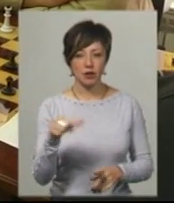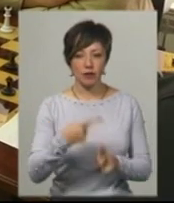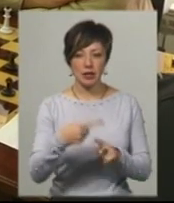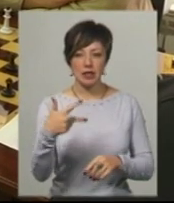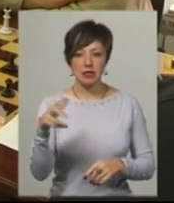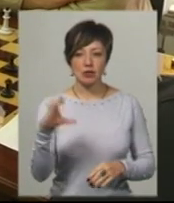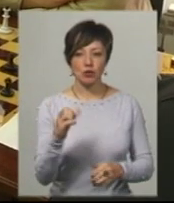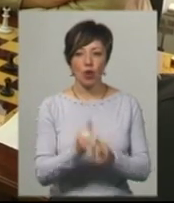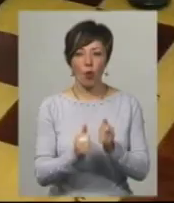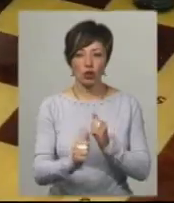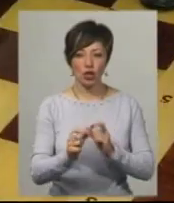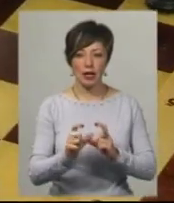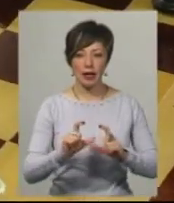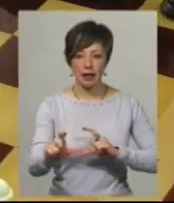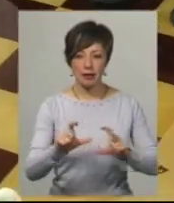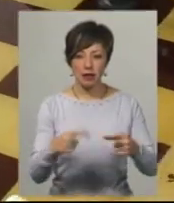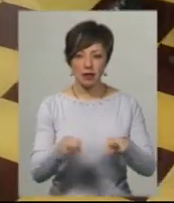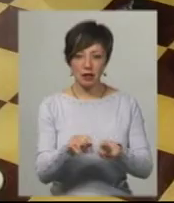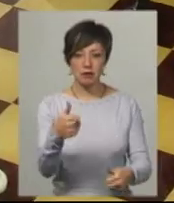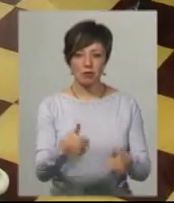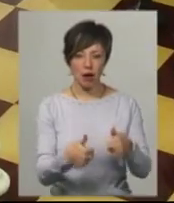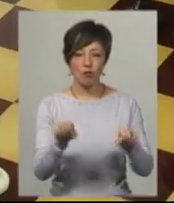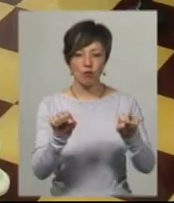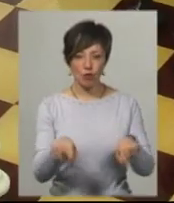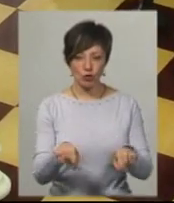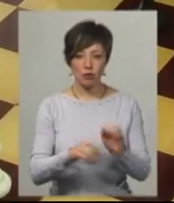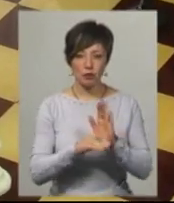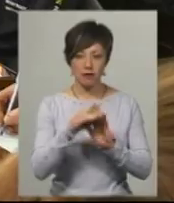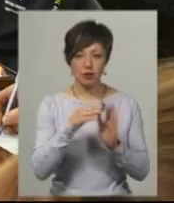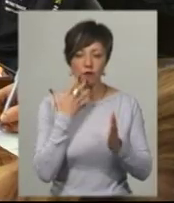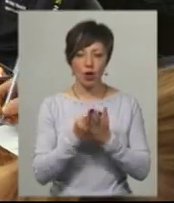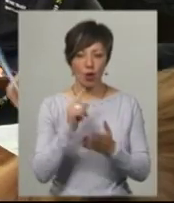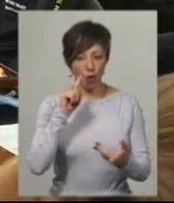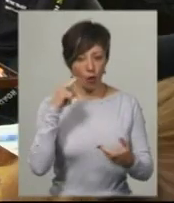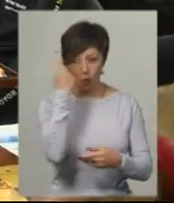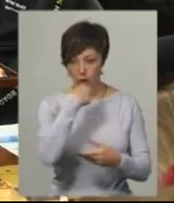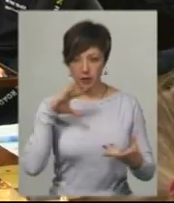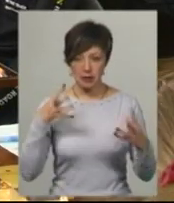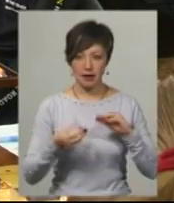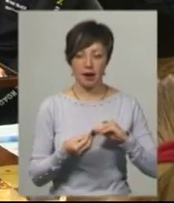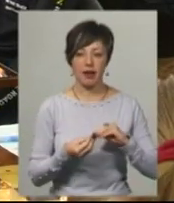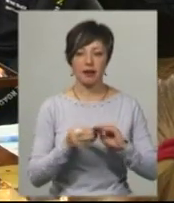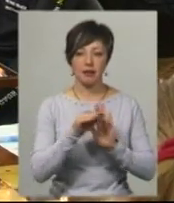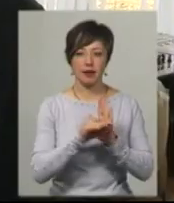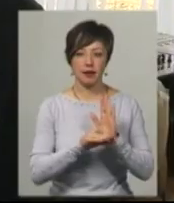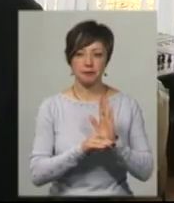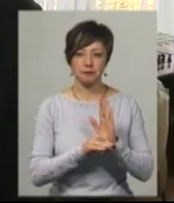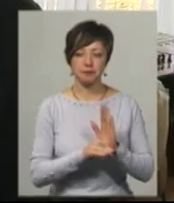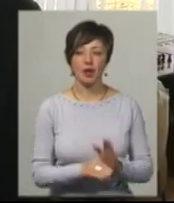секунд за кожен хід. На таких змаганнях учасники можуть підвищити свої особисті рейтинги, додає Анатолій Харков.